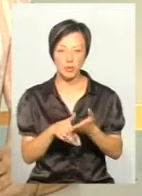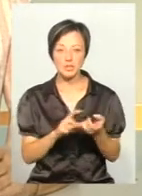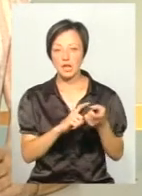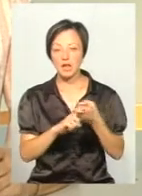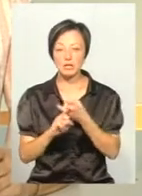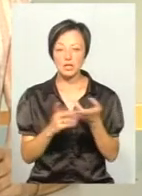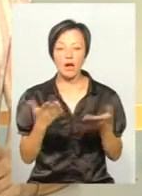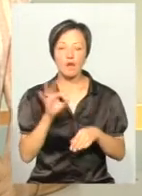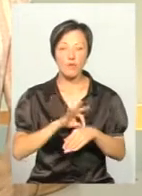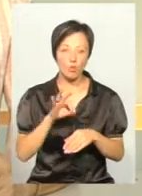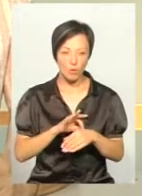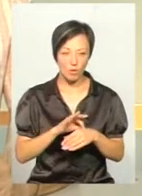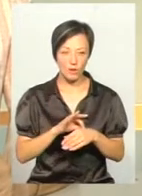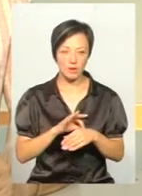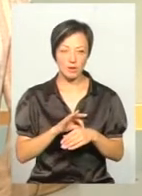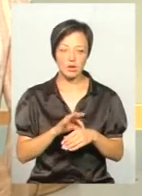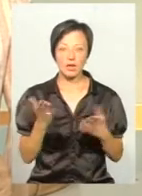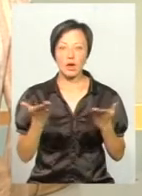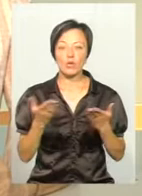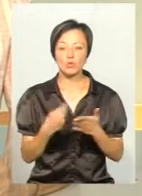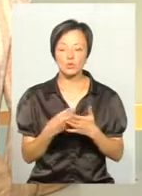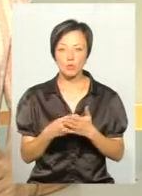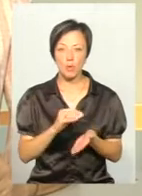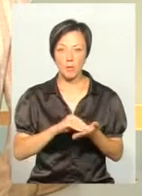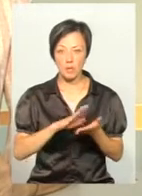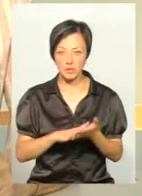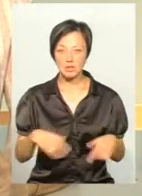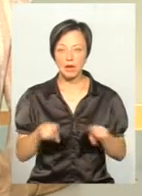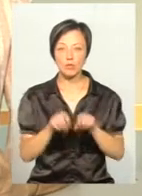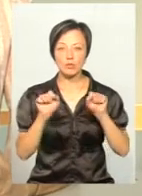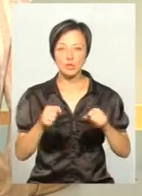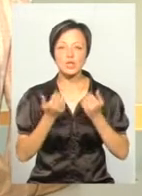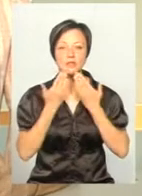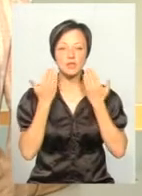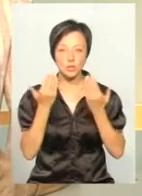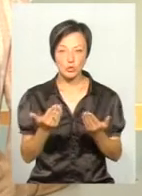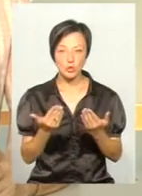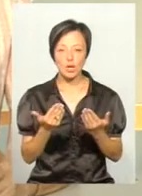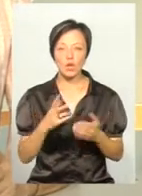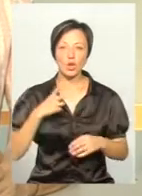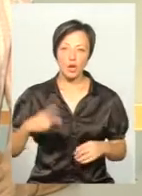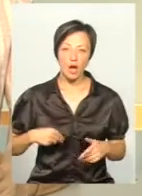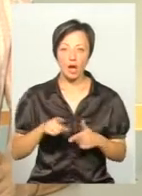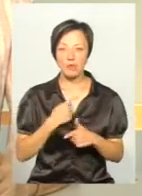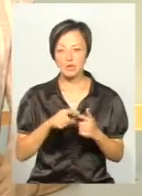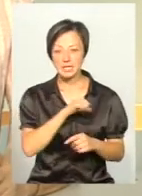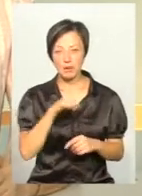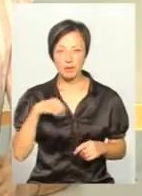залежності від того, яка хвороба і яку вже суму прописують. Також може звернутися донька або сама